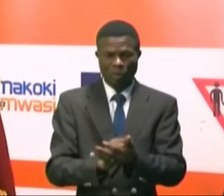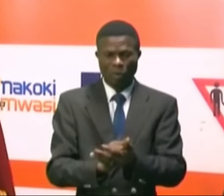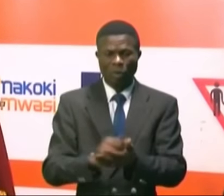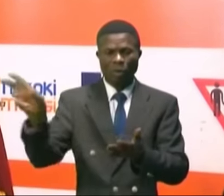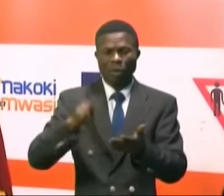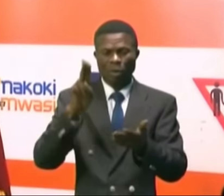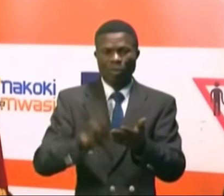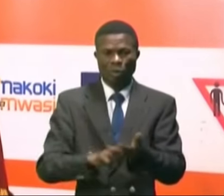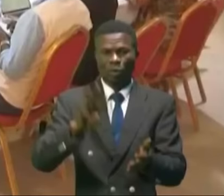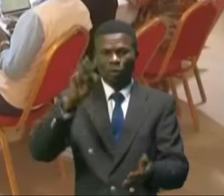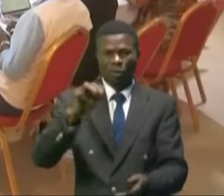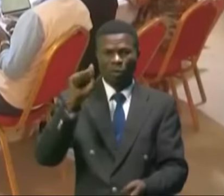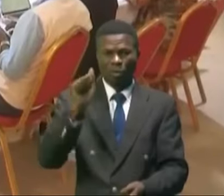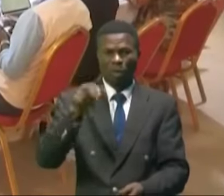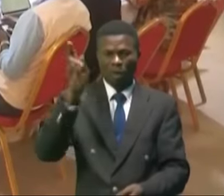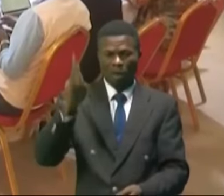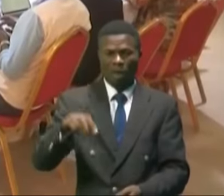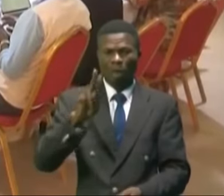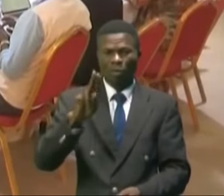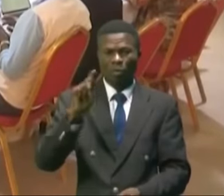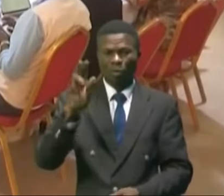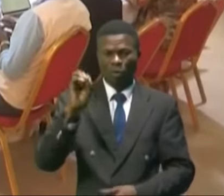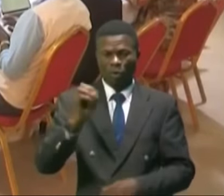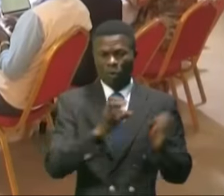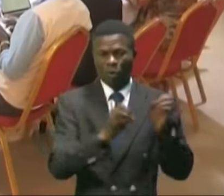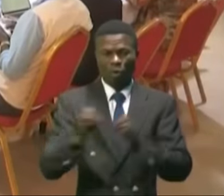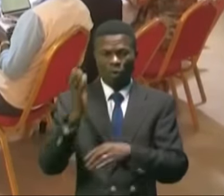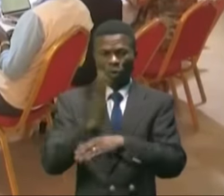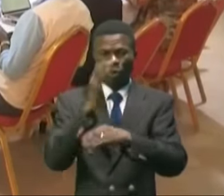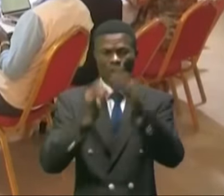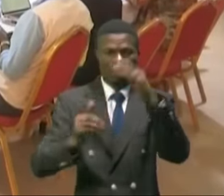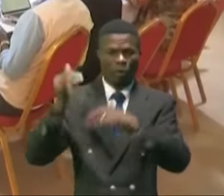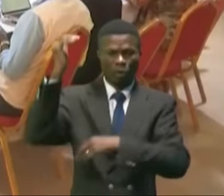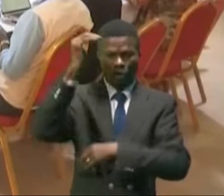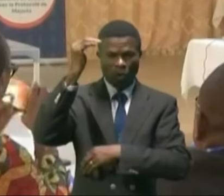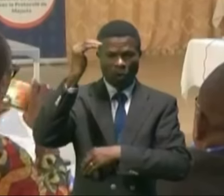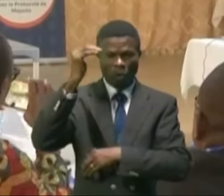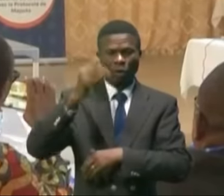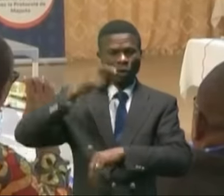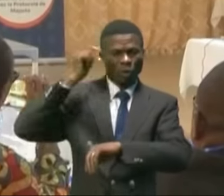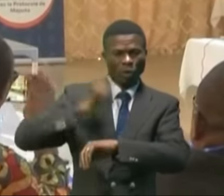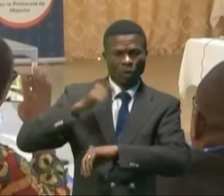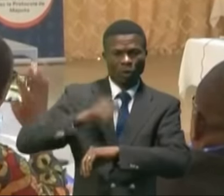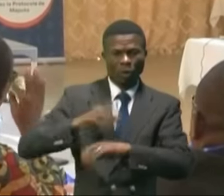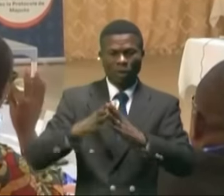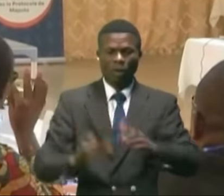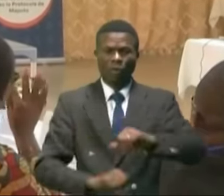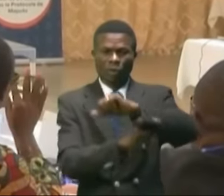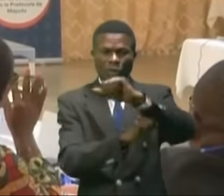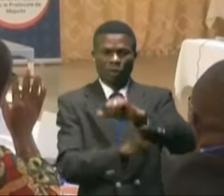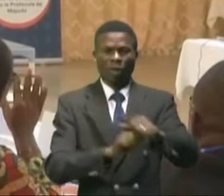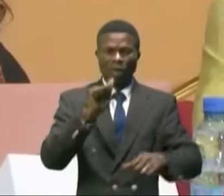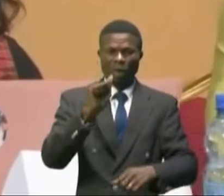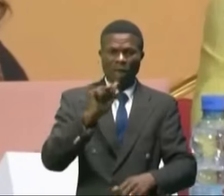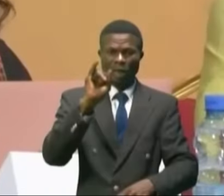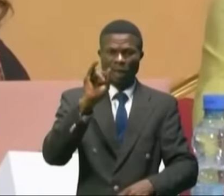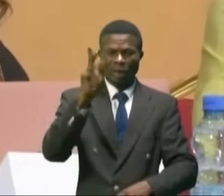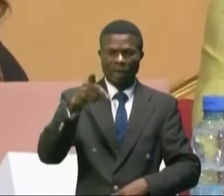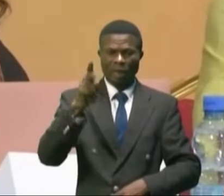le protocole de Maputo. Organisé par le Conseil supérieur de la magistrature avec l'appui de l'AIPAS.